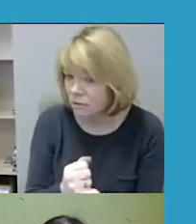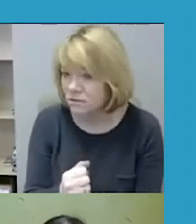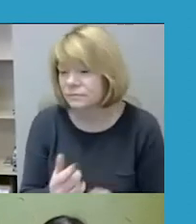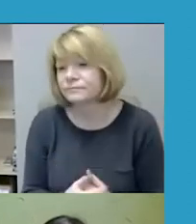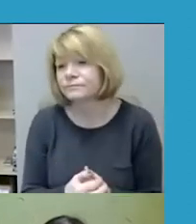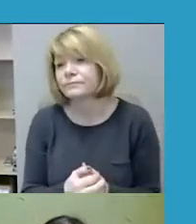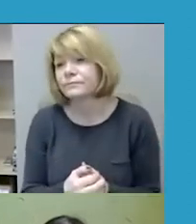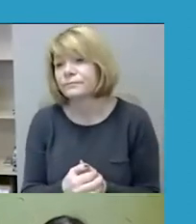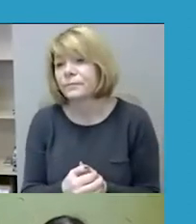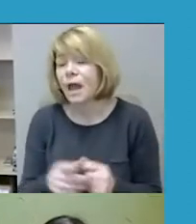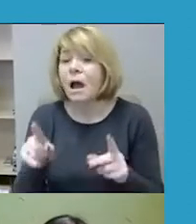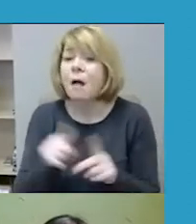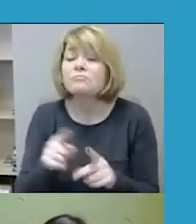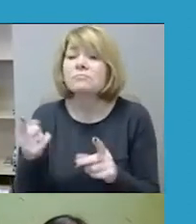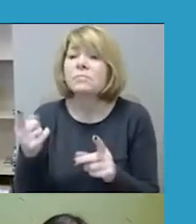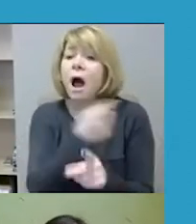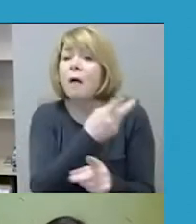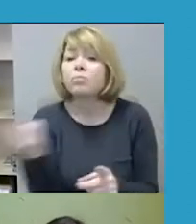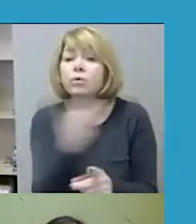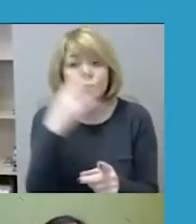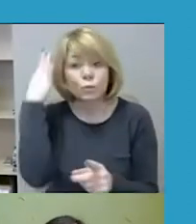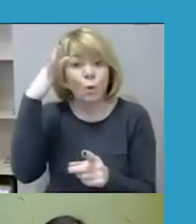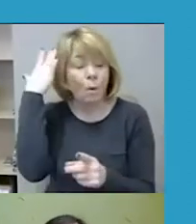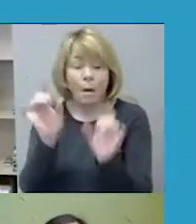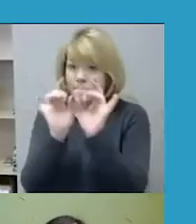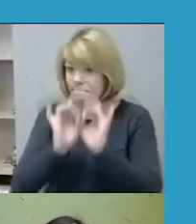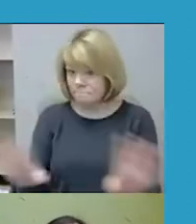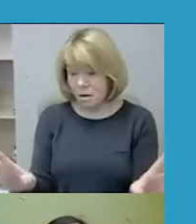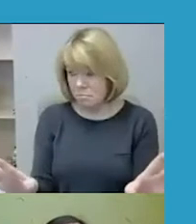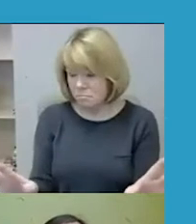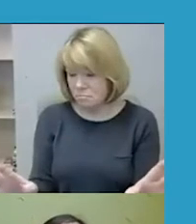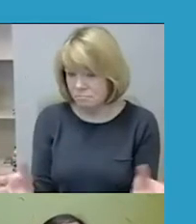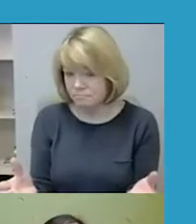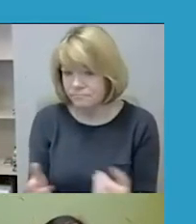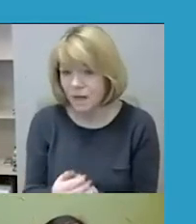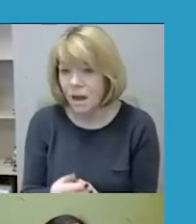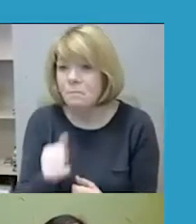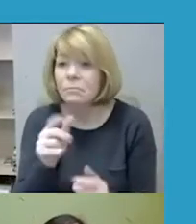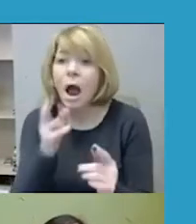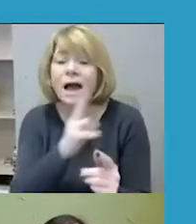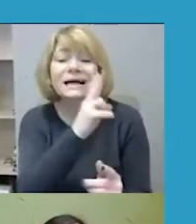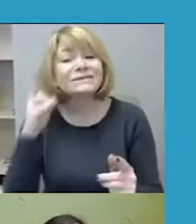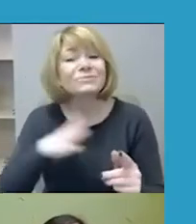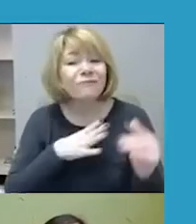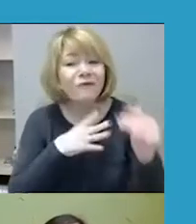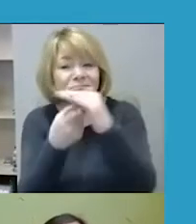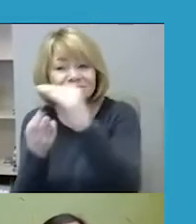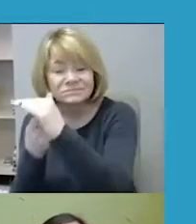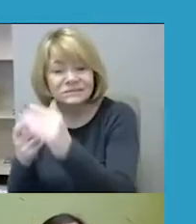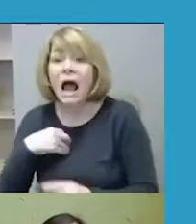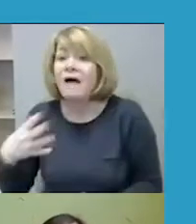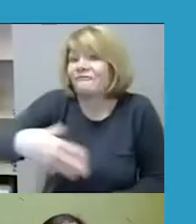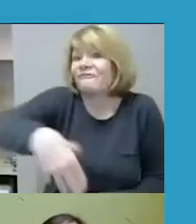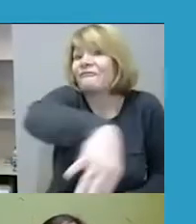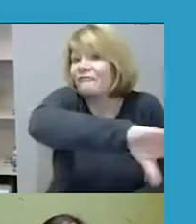siteikti skirtingą reikšmę. Čia, žinoma, yra tik dalis apkaustųjų ir neteikime, jog taip yra visur. Bet